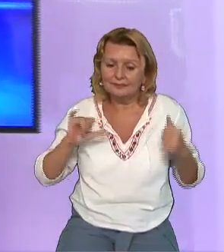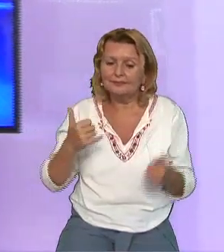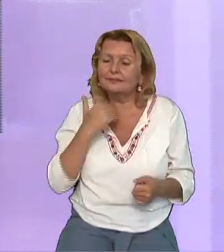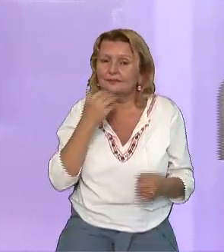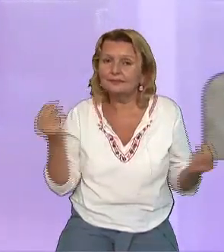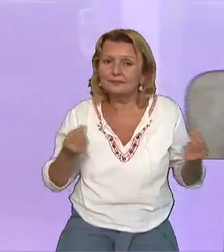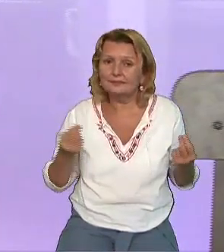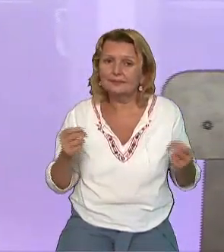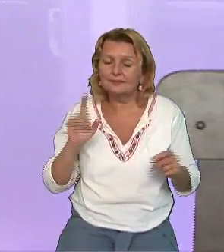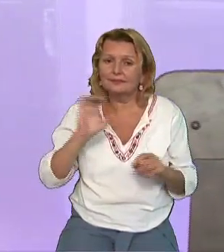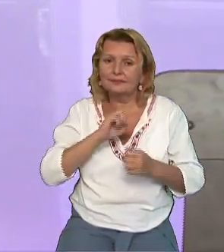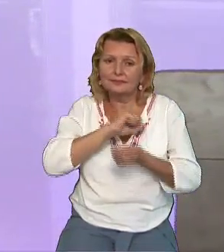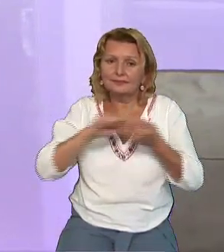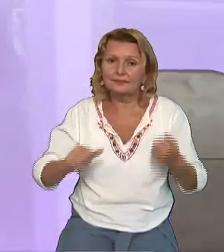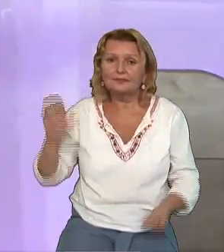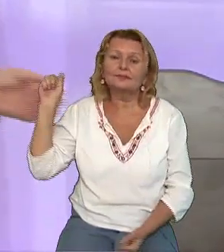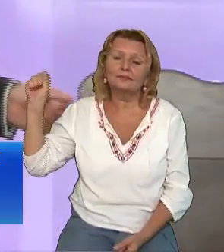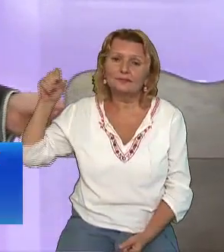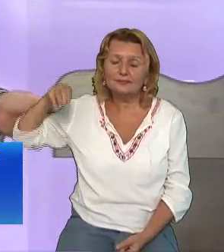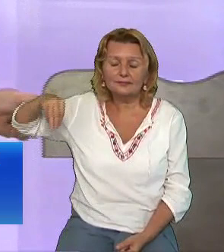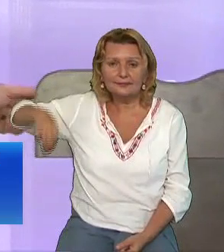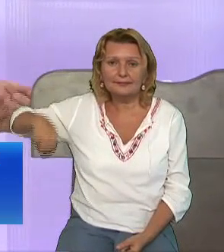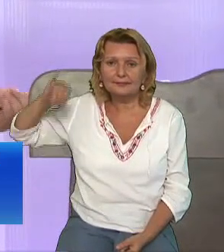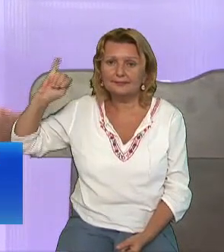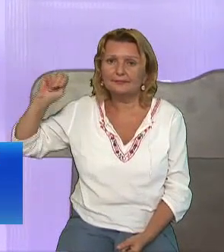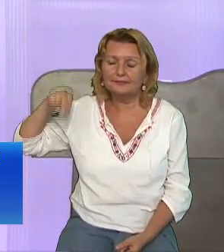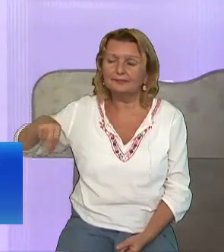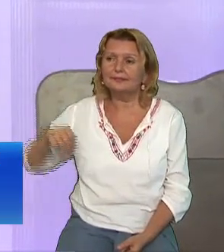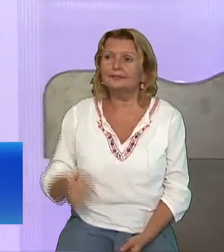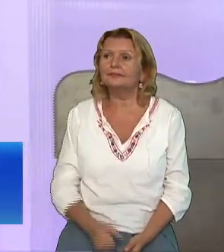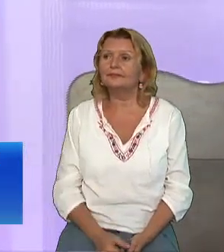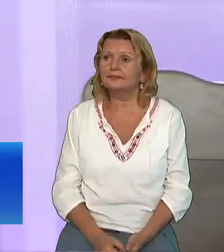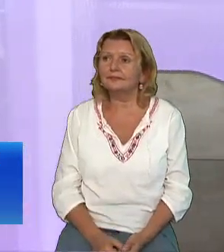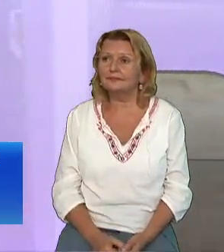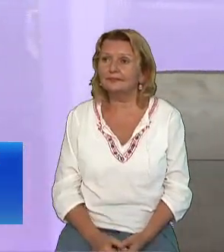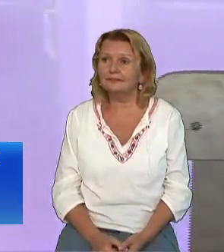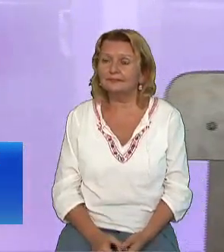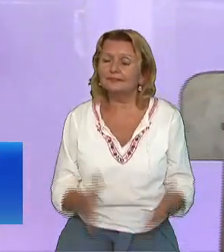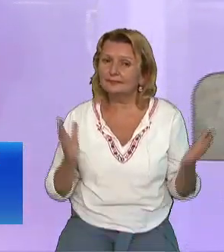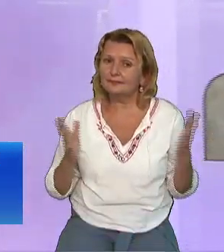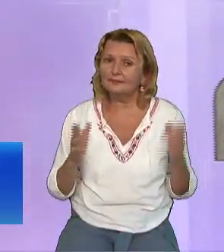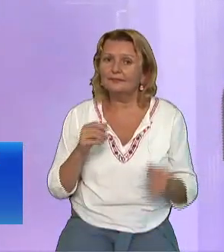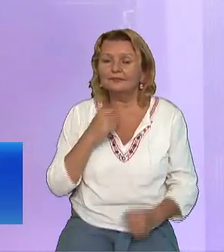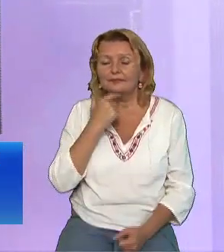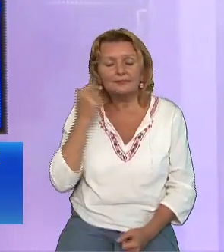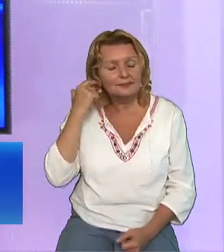Dragi prieteni, așa după cum ați auzit, Mesajul meu poartă titlul Un oaspete la cină.